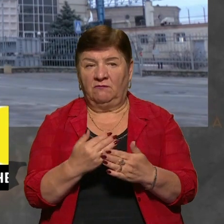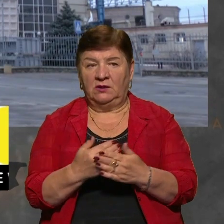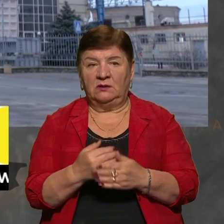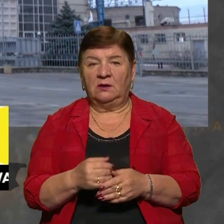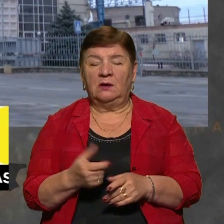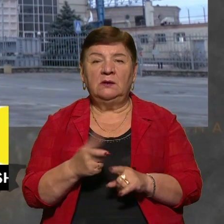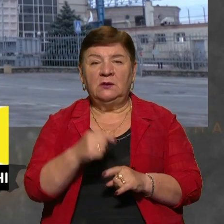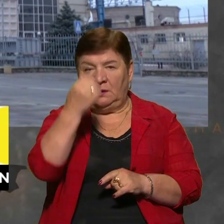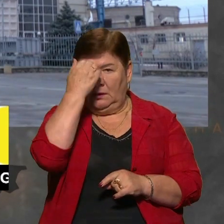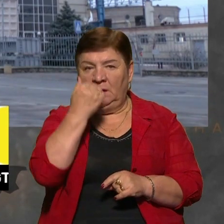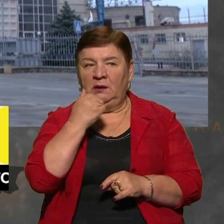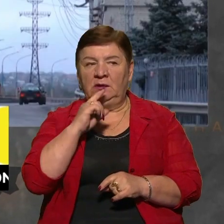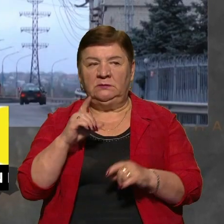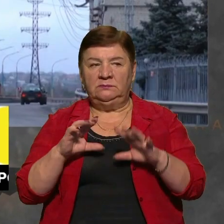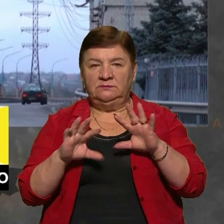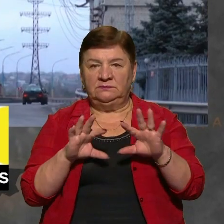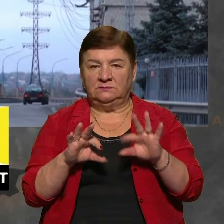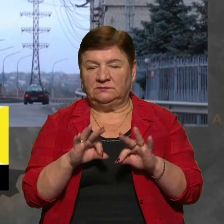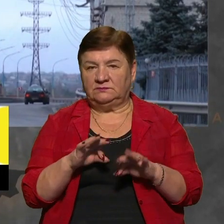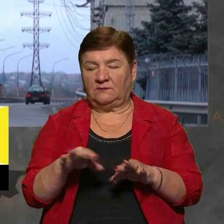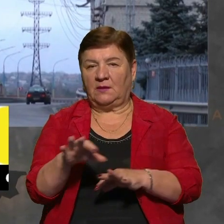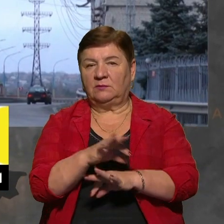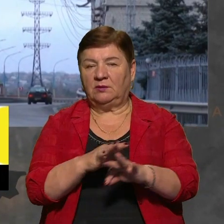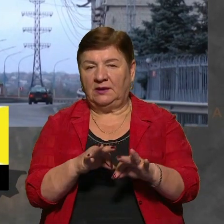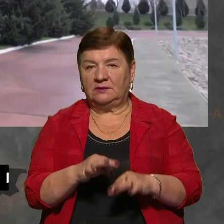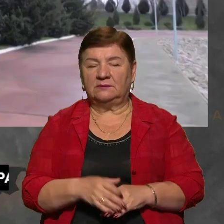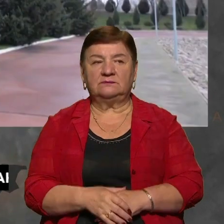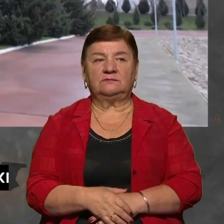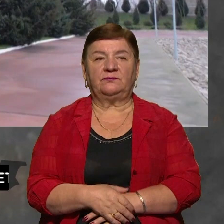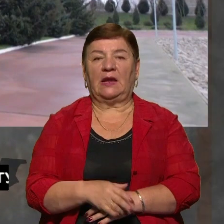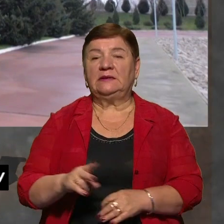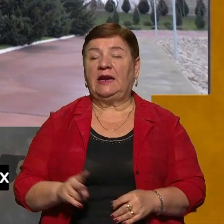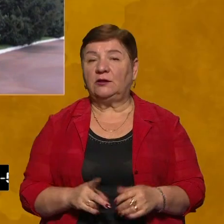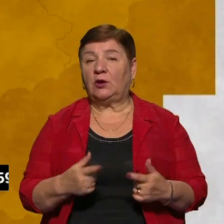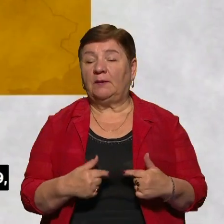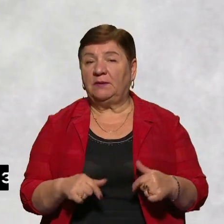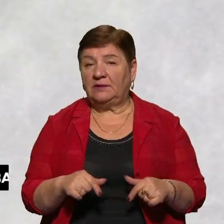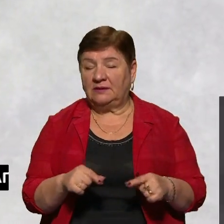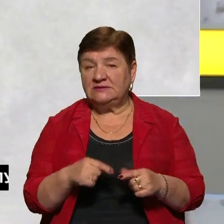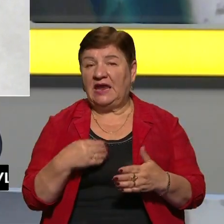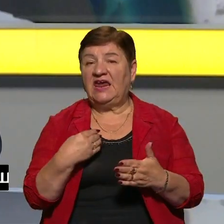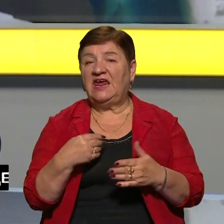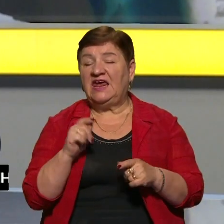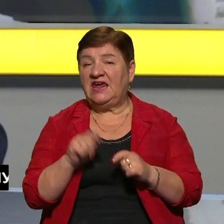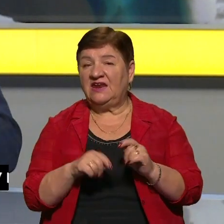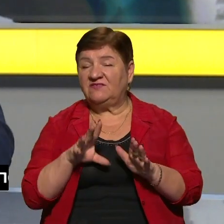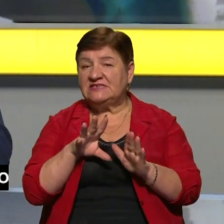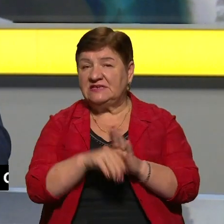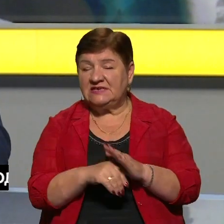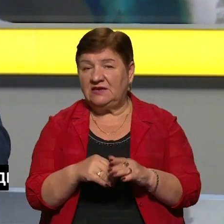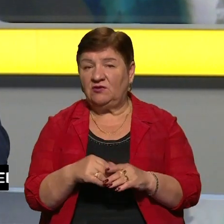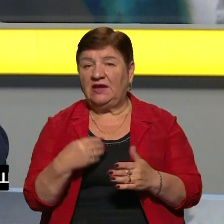Дуже вам дякуємо за те, що розповіли про проєкт. Олег Ососков, директор департаменту інвестиційної експертизи та підтримки